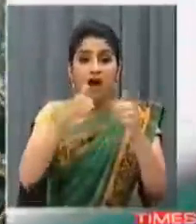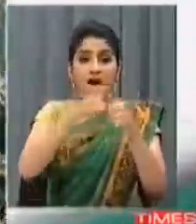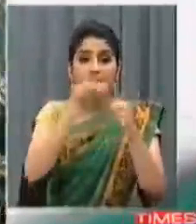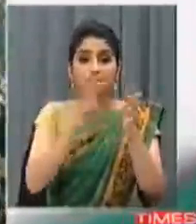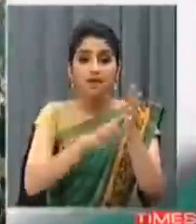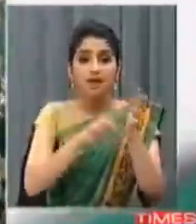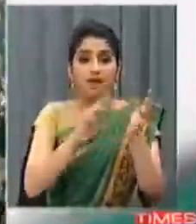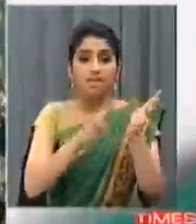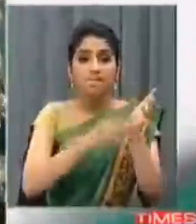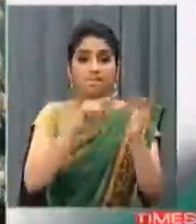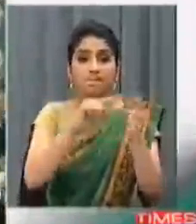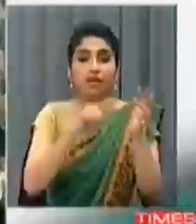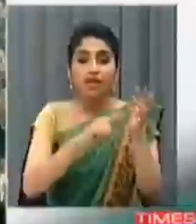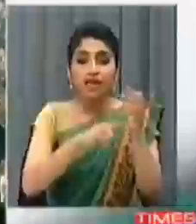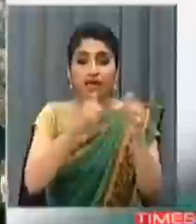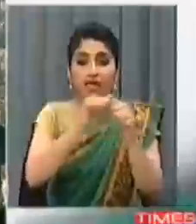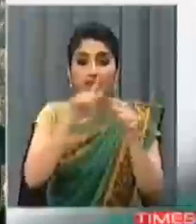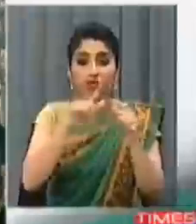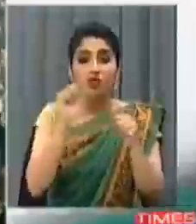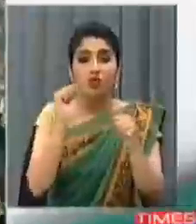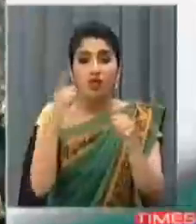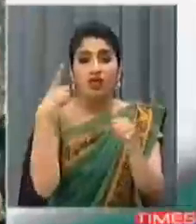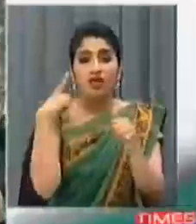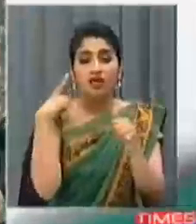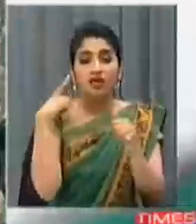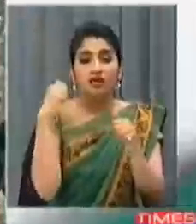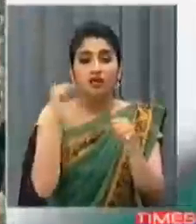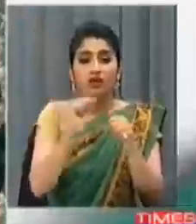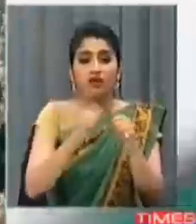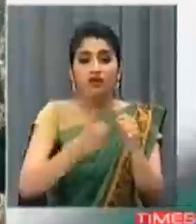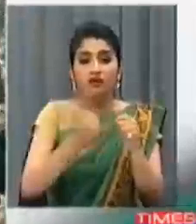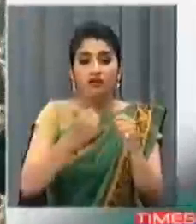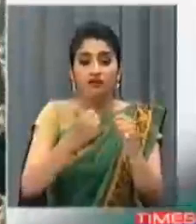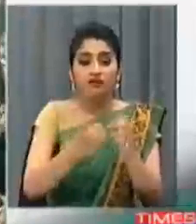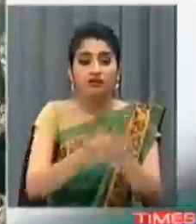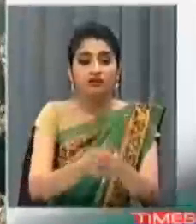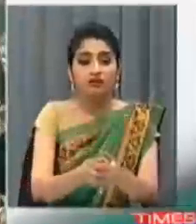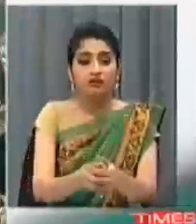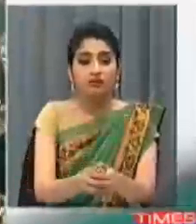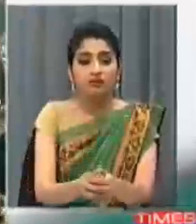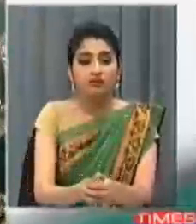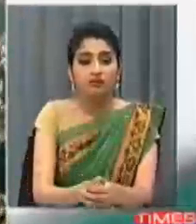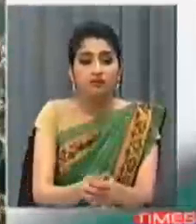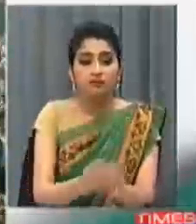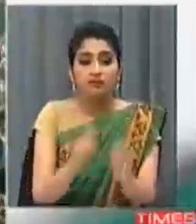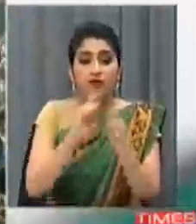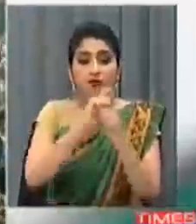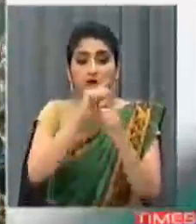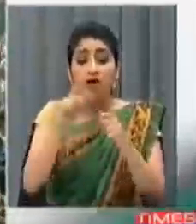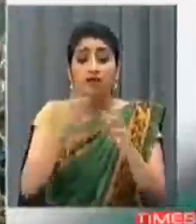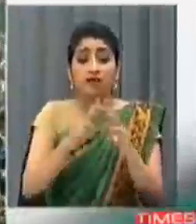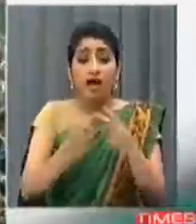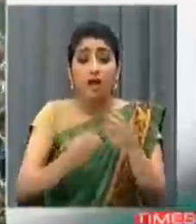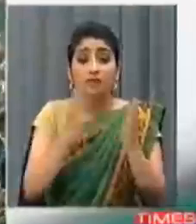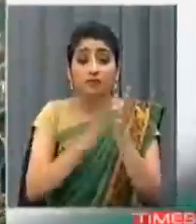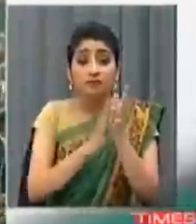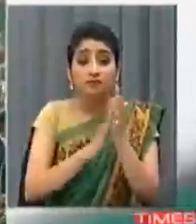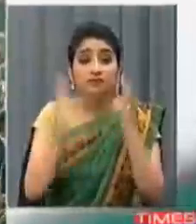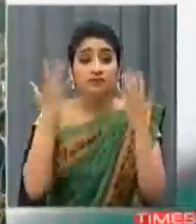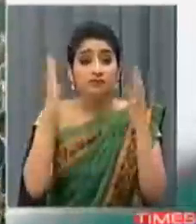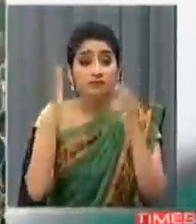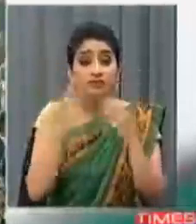performing very soon the vertical charlie थे बेस्थ और आप है उट